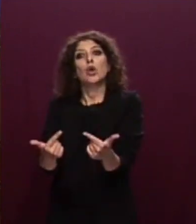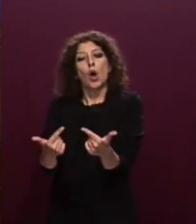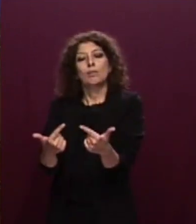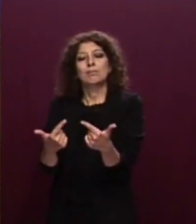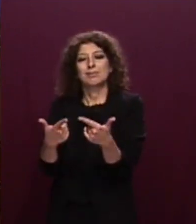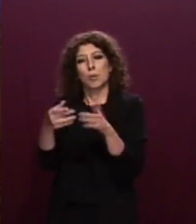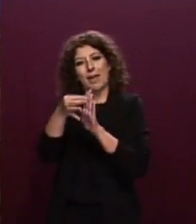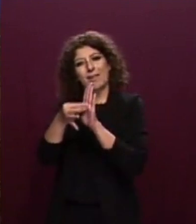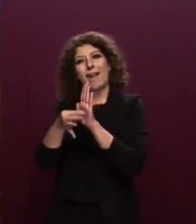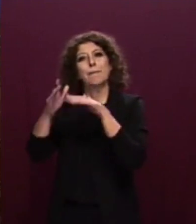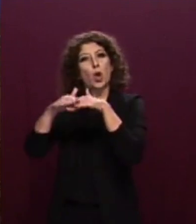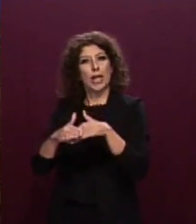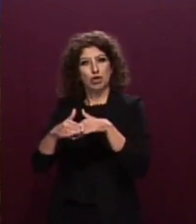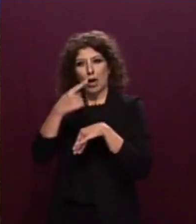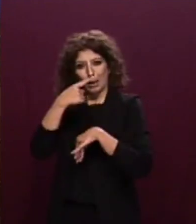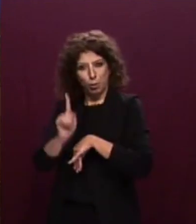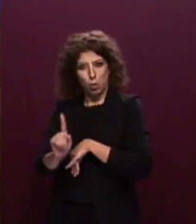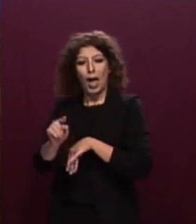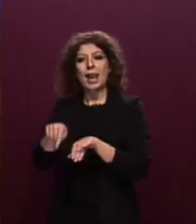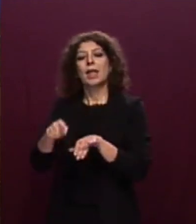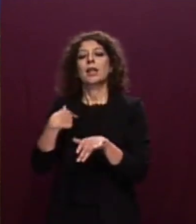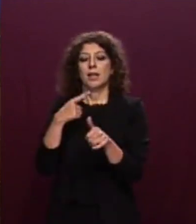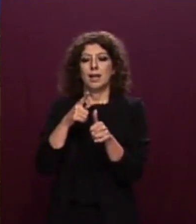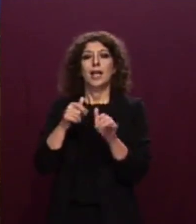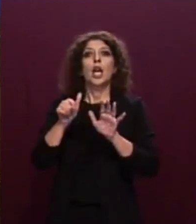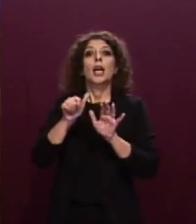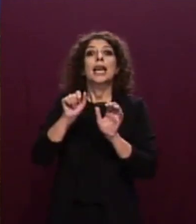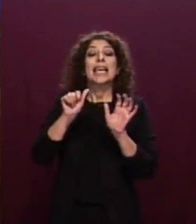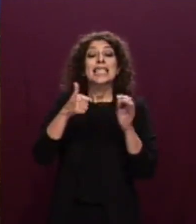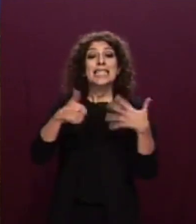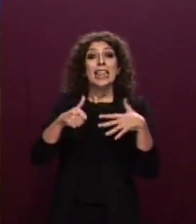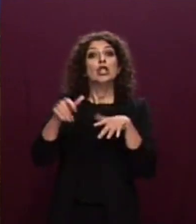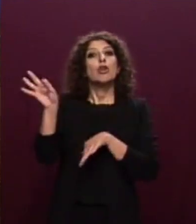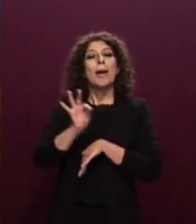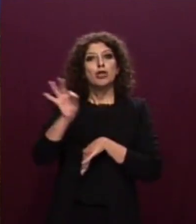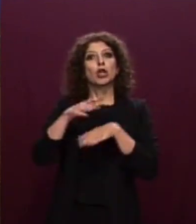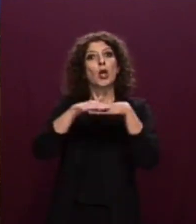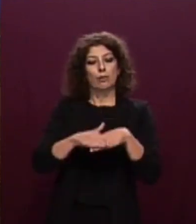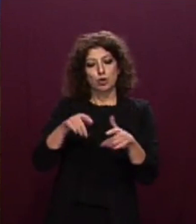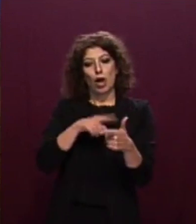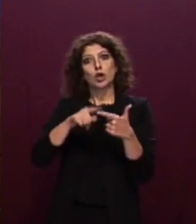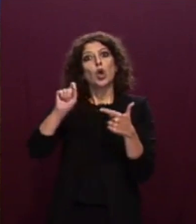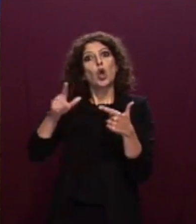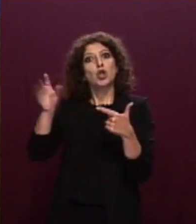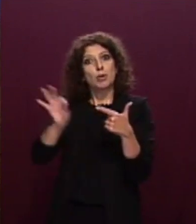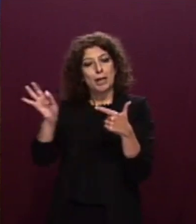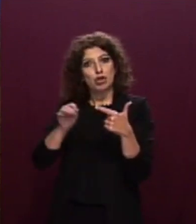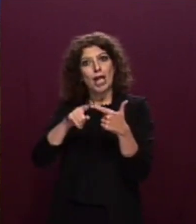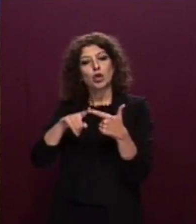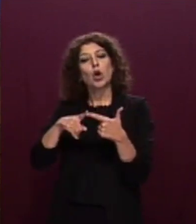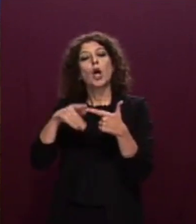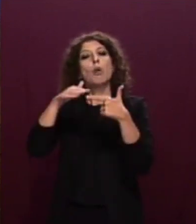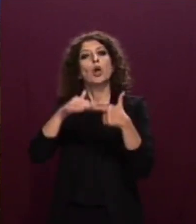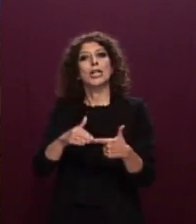protezione. Un 13% è stato riconosciuto come rifugiato, un 12% ha ottenuto la protezione sussidiaria e il 18